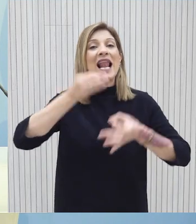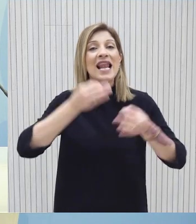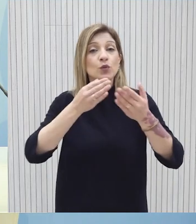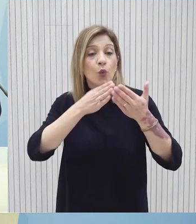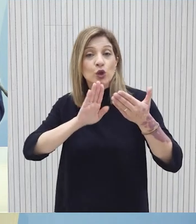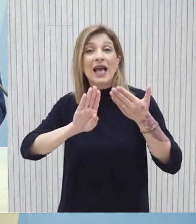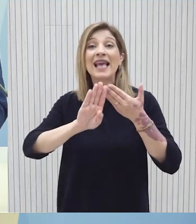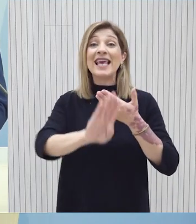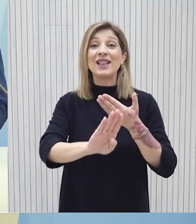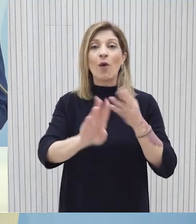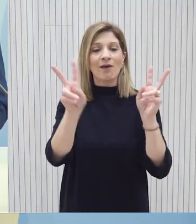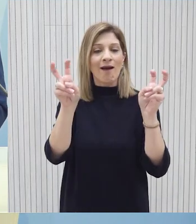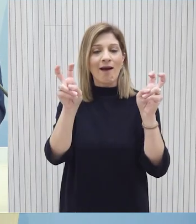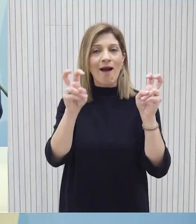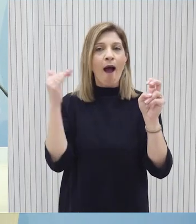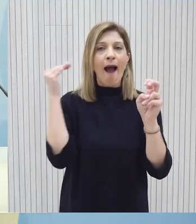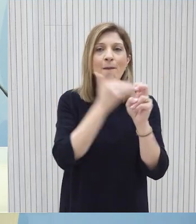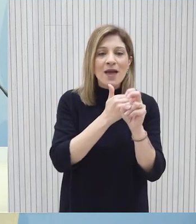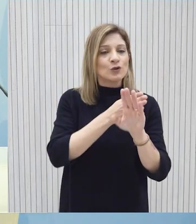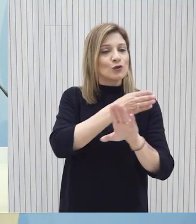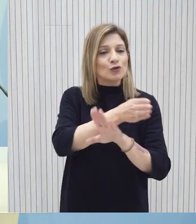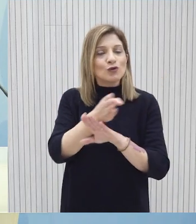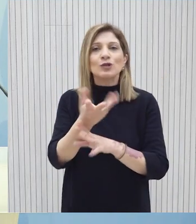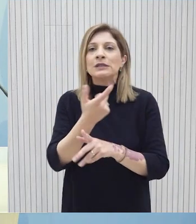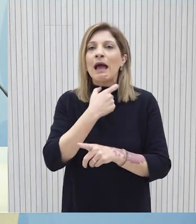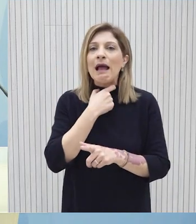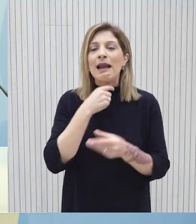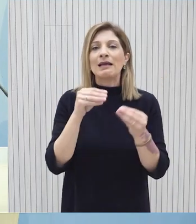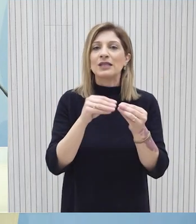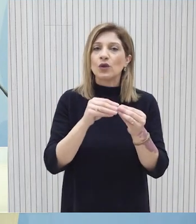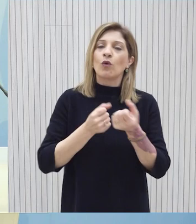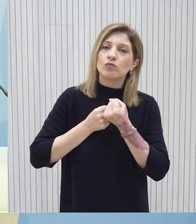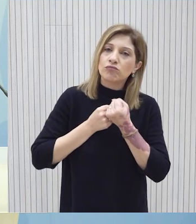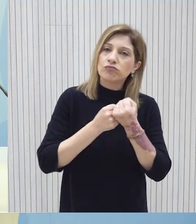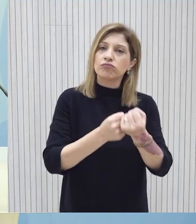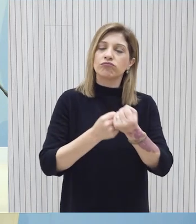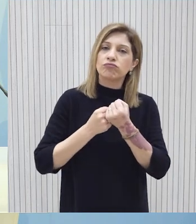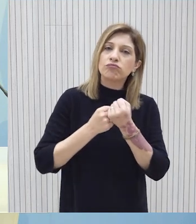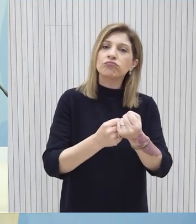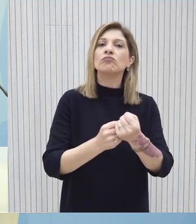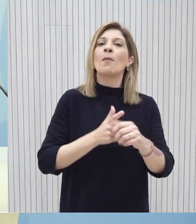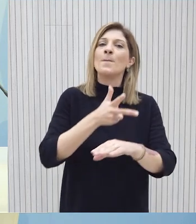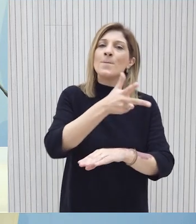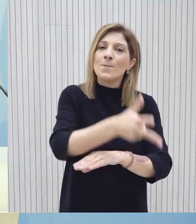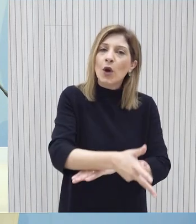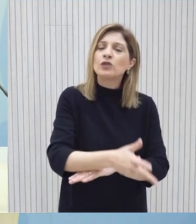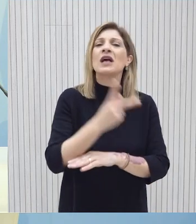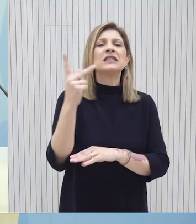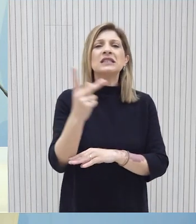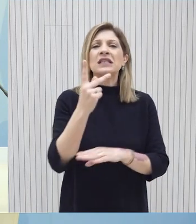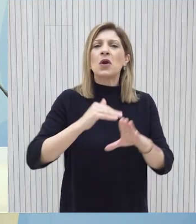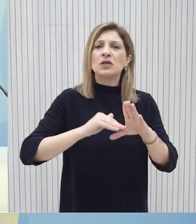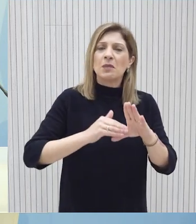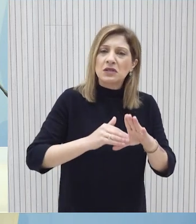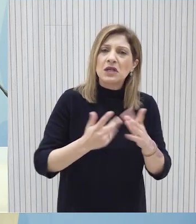παρεμβαίνει άμεσα και έγκαιρα στις προκλήσεις των πολιτών ενισχύει επίσης την πρόσβαση των πολιτών στις κοινωνικές υπηρεσίες